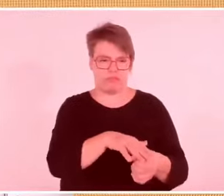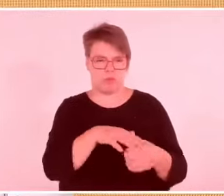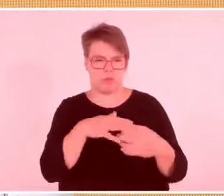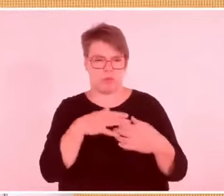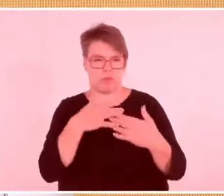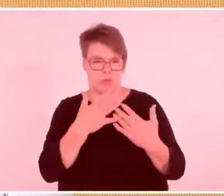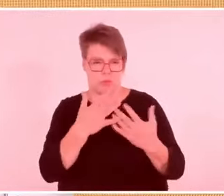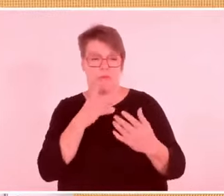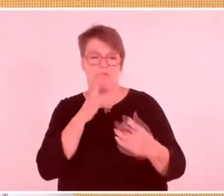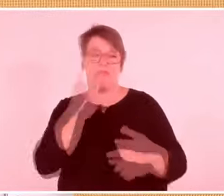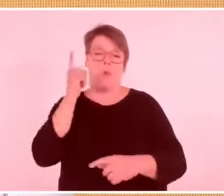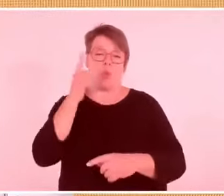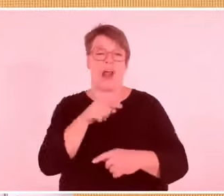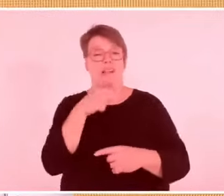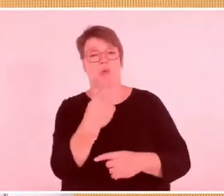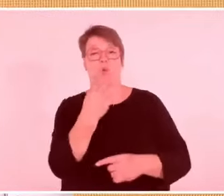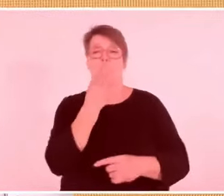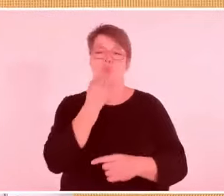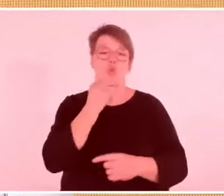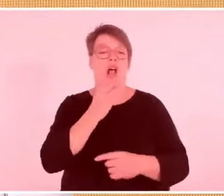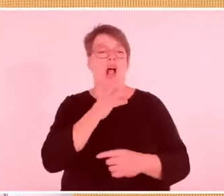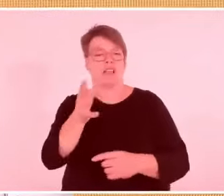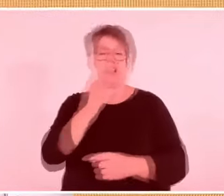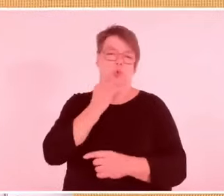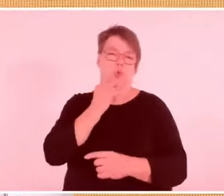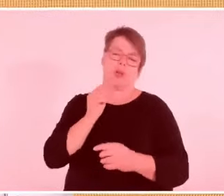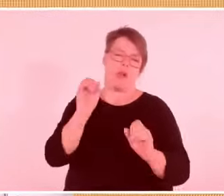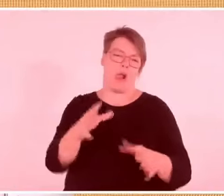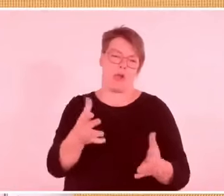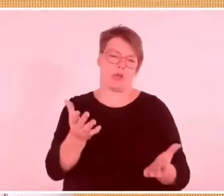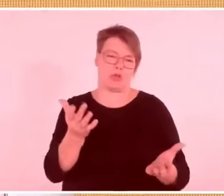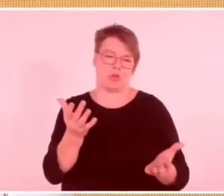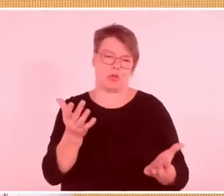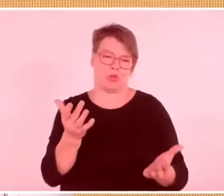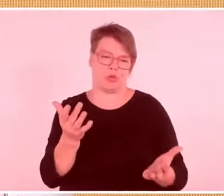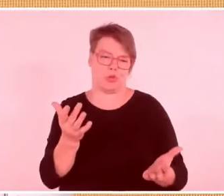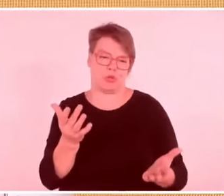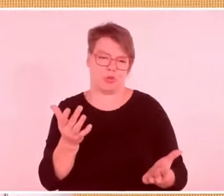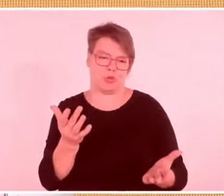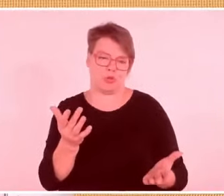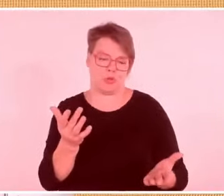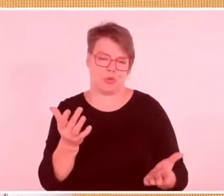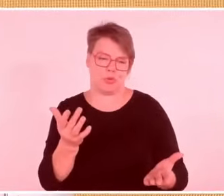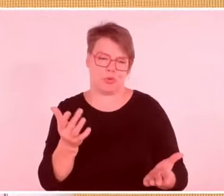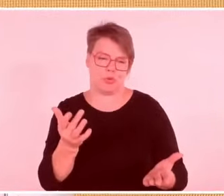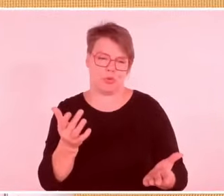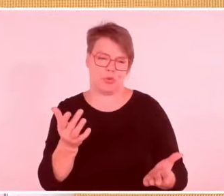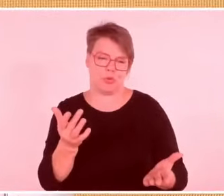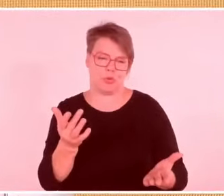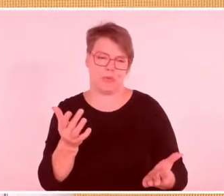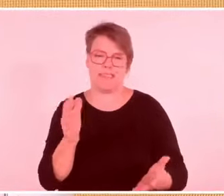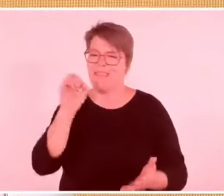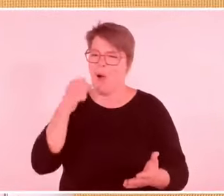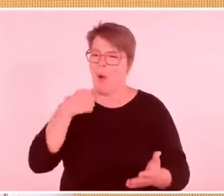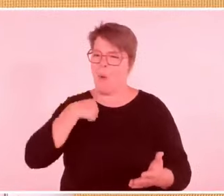erlaubt, dass wir uns die Situation klar machen, Literatur ist das privilegierte Medium,